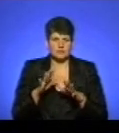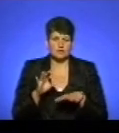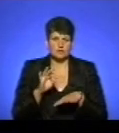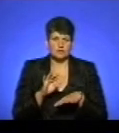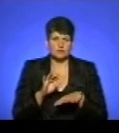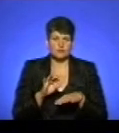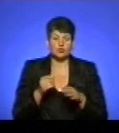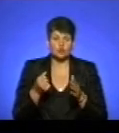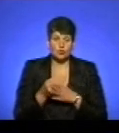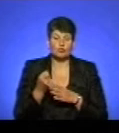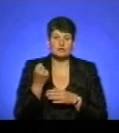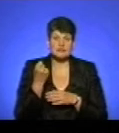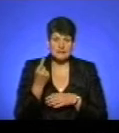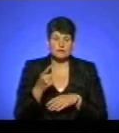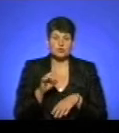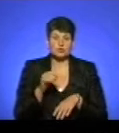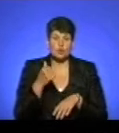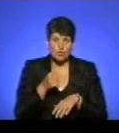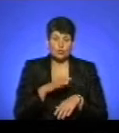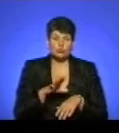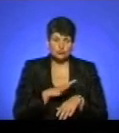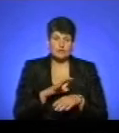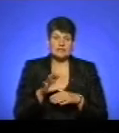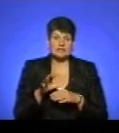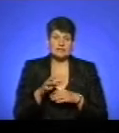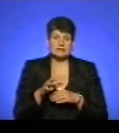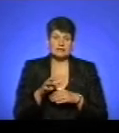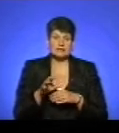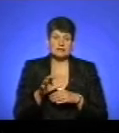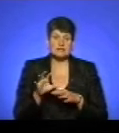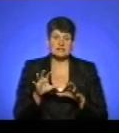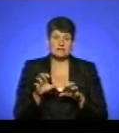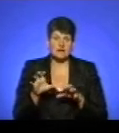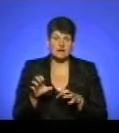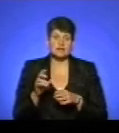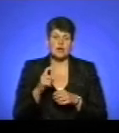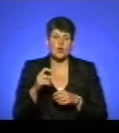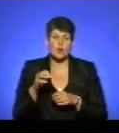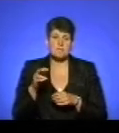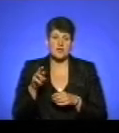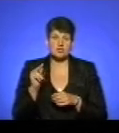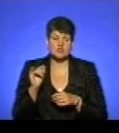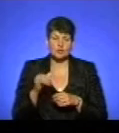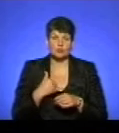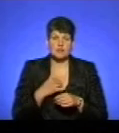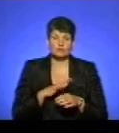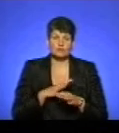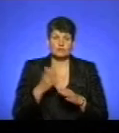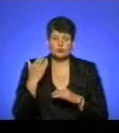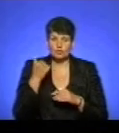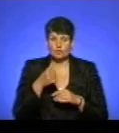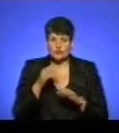Були, до 11-го року. Хворі на сказ? Кошенята маленькі? Ком'ячки. В минулому році в нас був, вибачте,